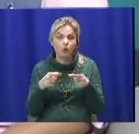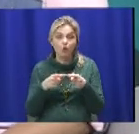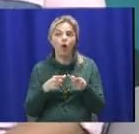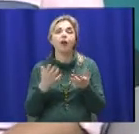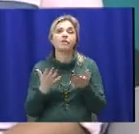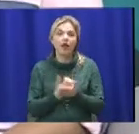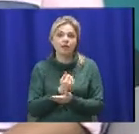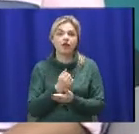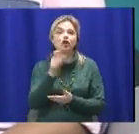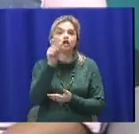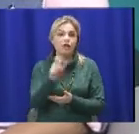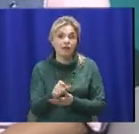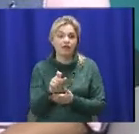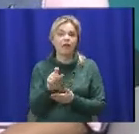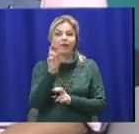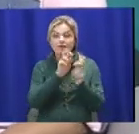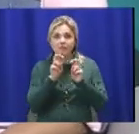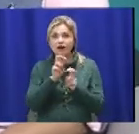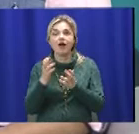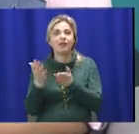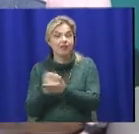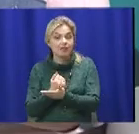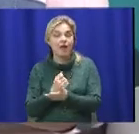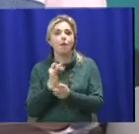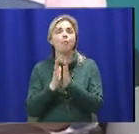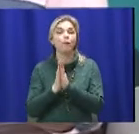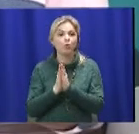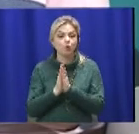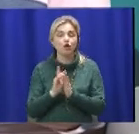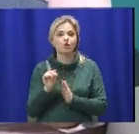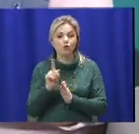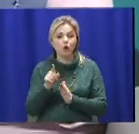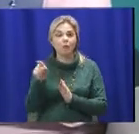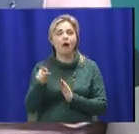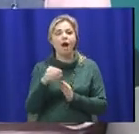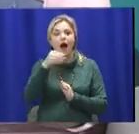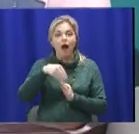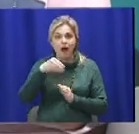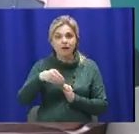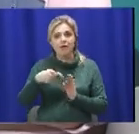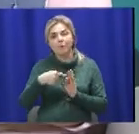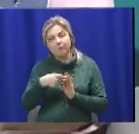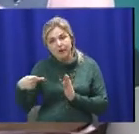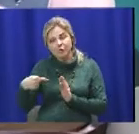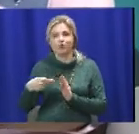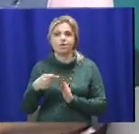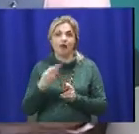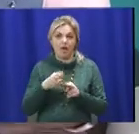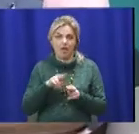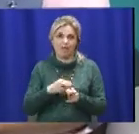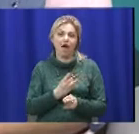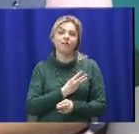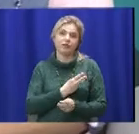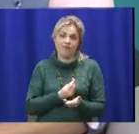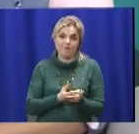якогось там чоловічка і попросити його, щоб він зчитав з тієї картки благодійний внесок. Це так буде, чи це